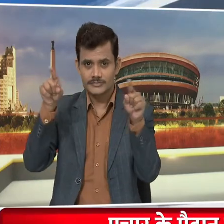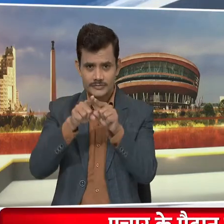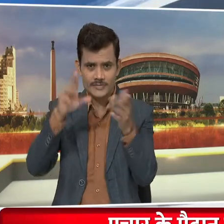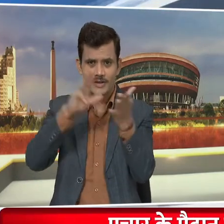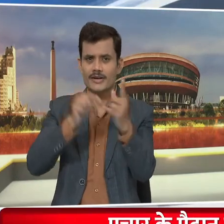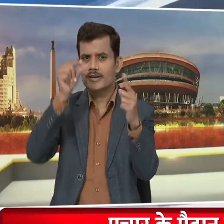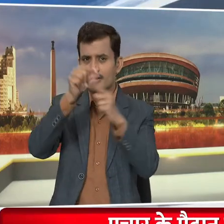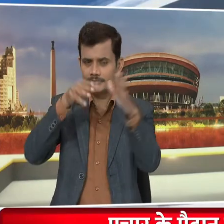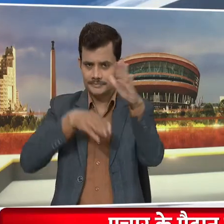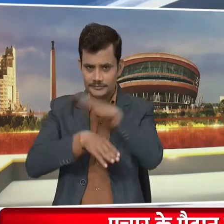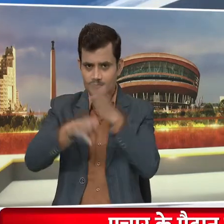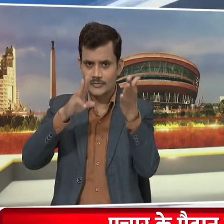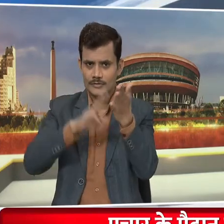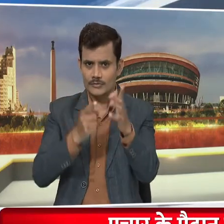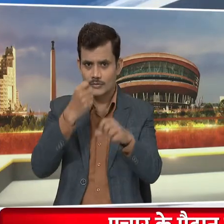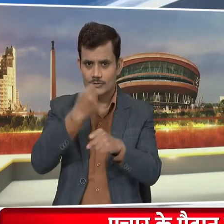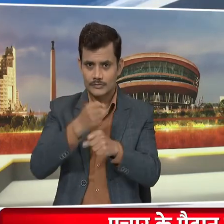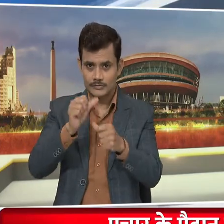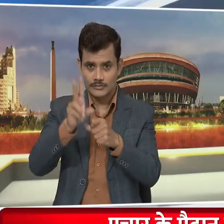प्रदेश में जन सभा करेंगी